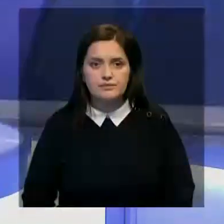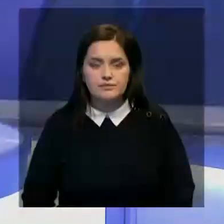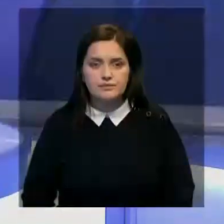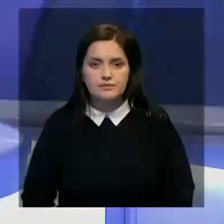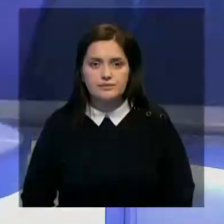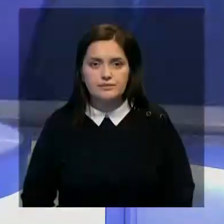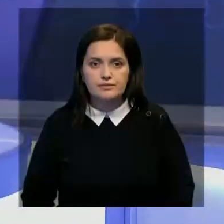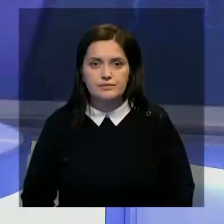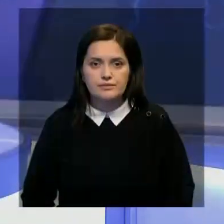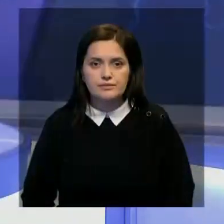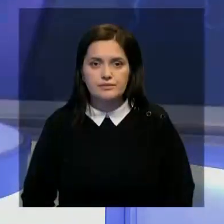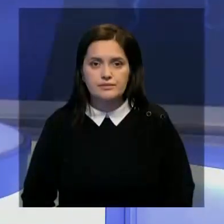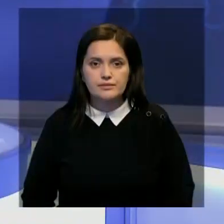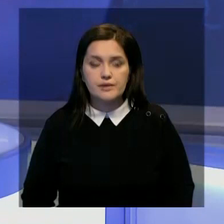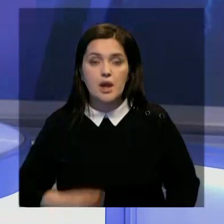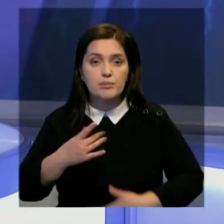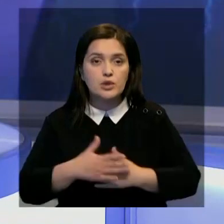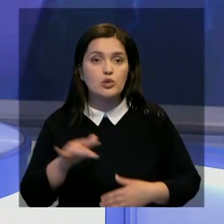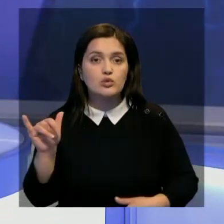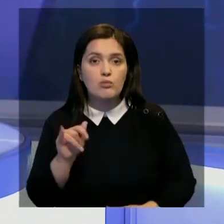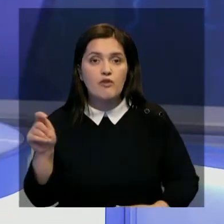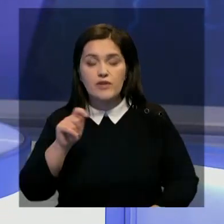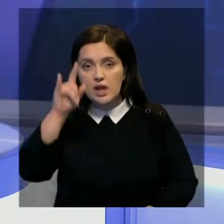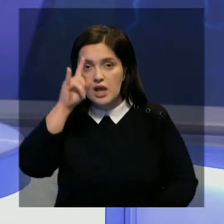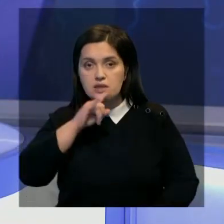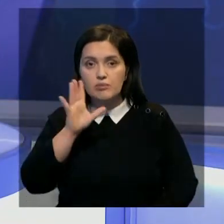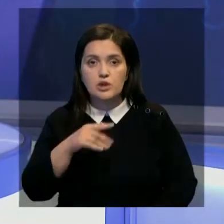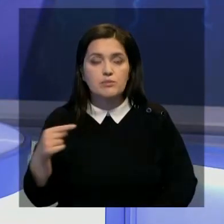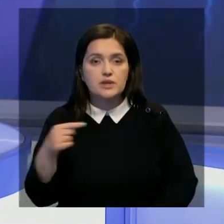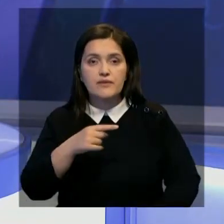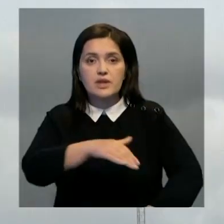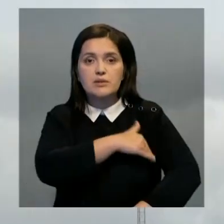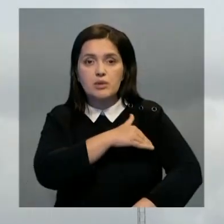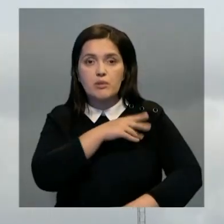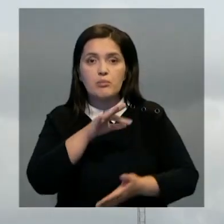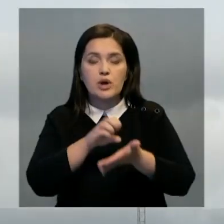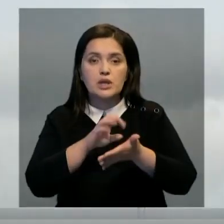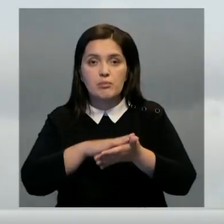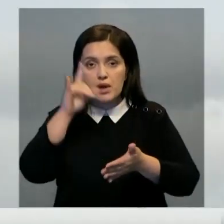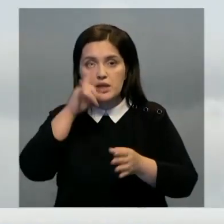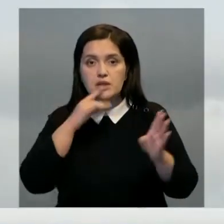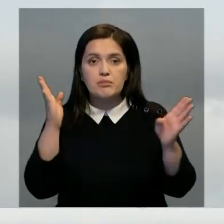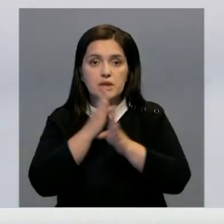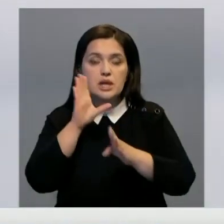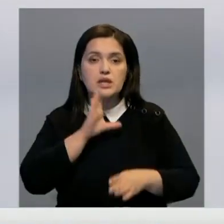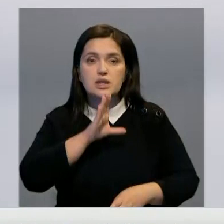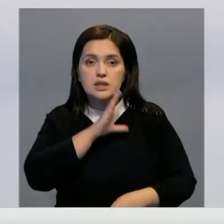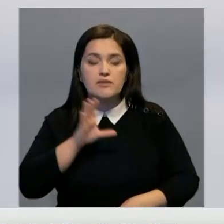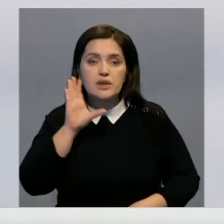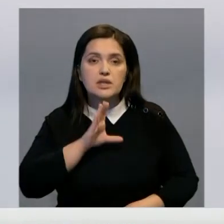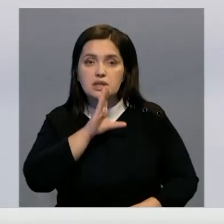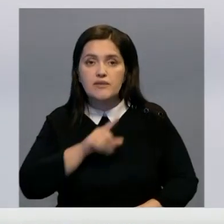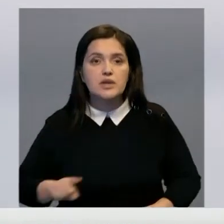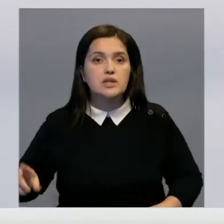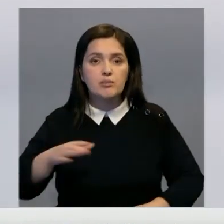Теперь о погоде в нашей стране. В предстоящие выходные в Казахстане ожидается минусовая температура. По данным КАЗ Гидромета, на